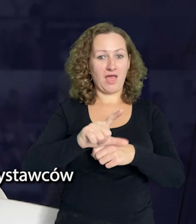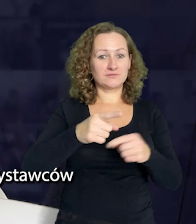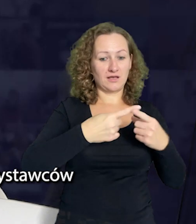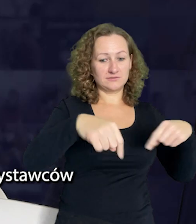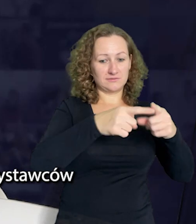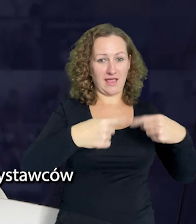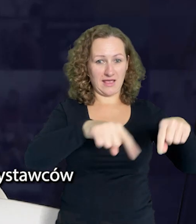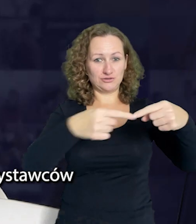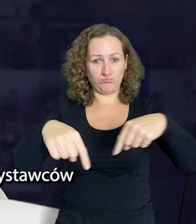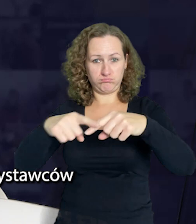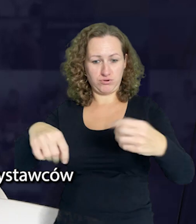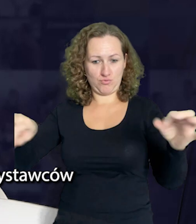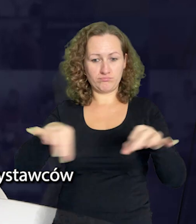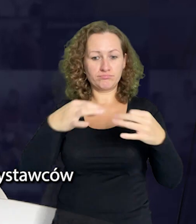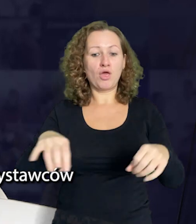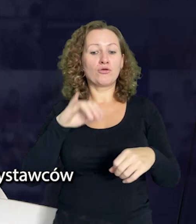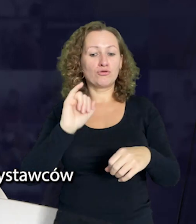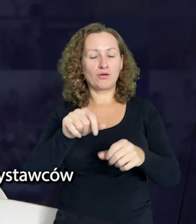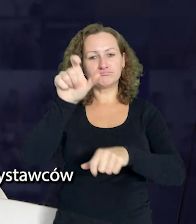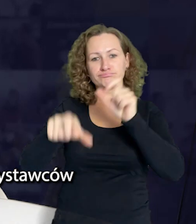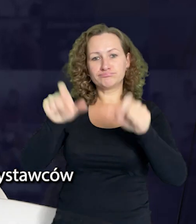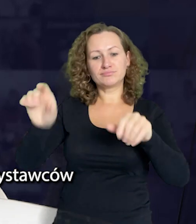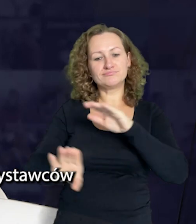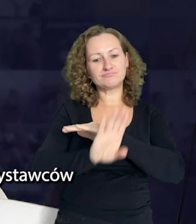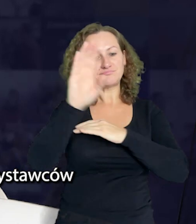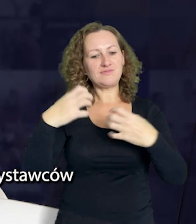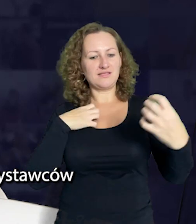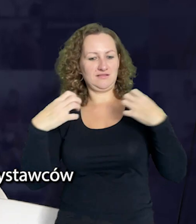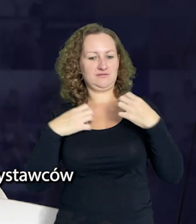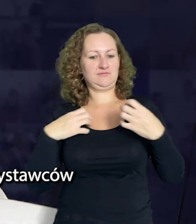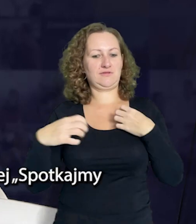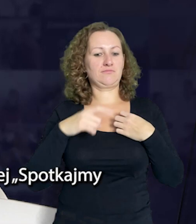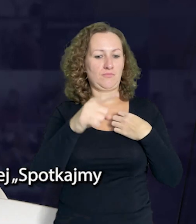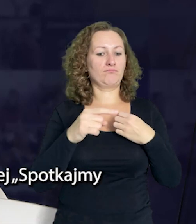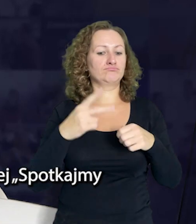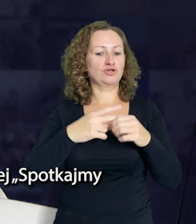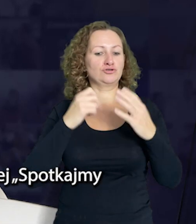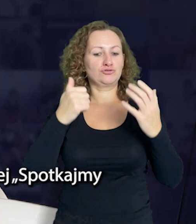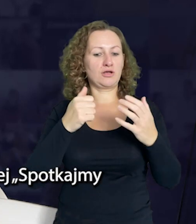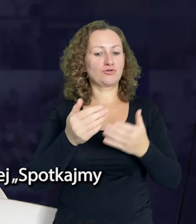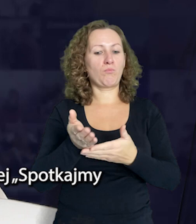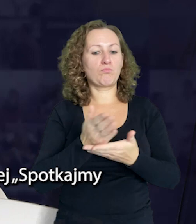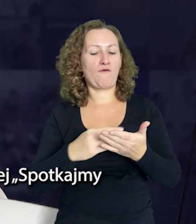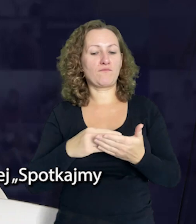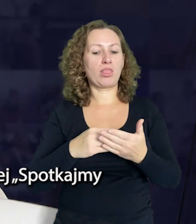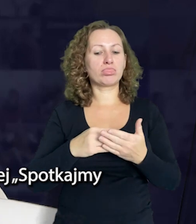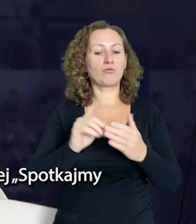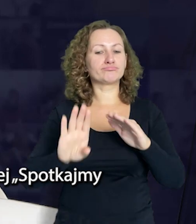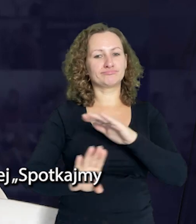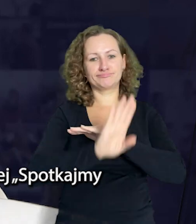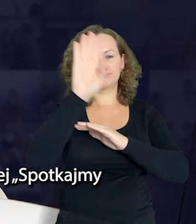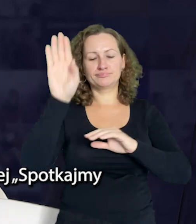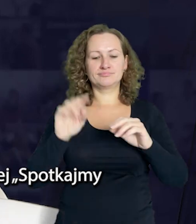12 zespołów oraz 11 indywidualnych wystawców zaprezentowało swoje talenty podczas 26. Powiatowego Przeglądu